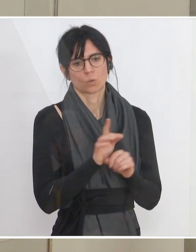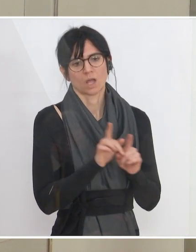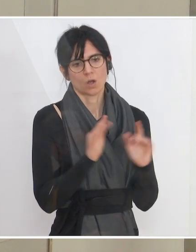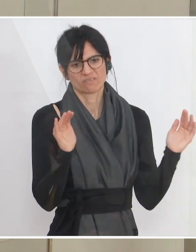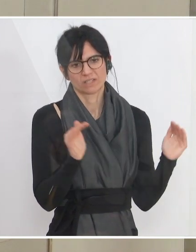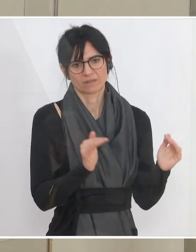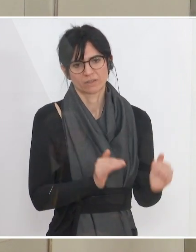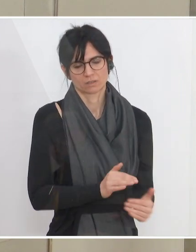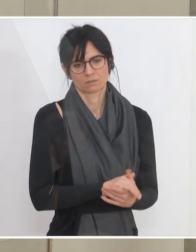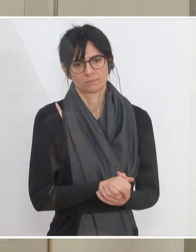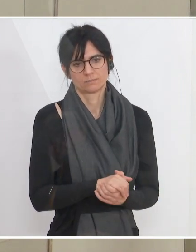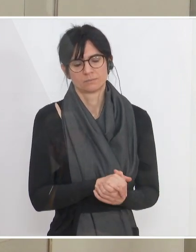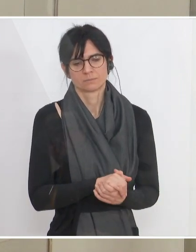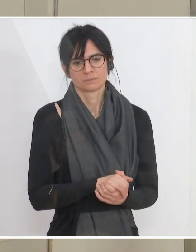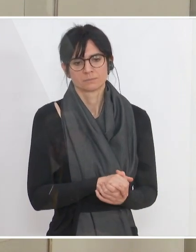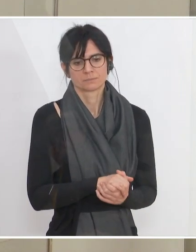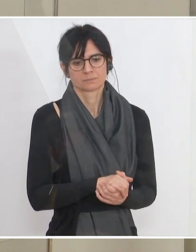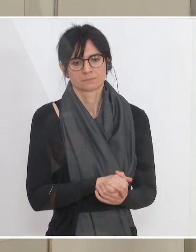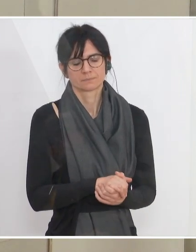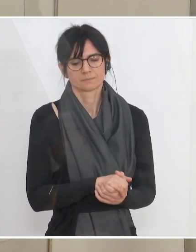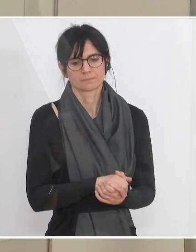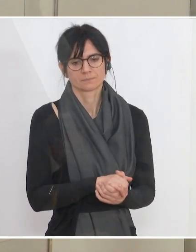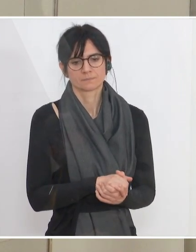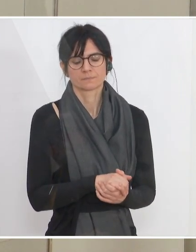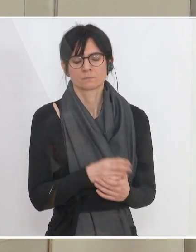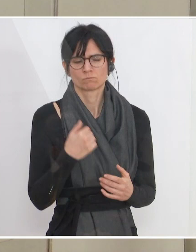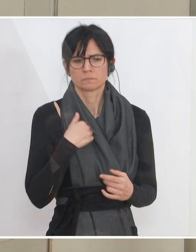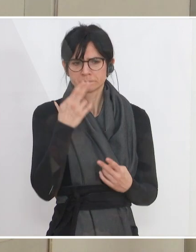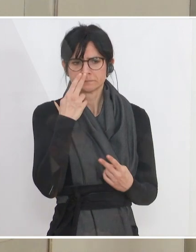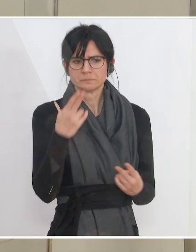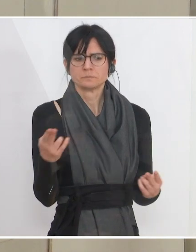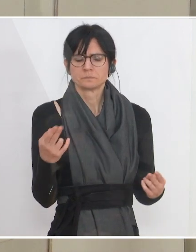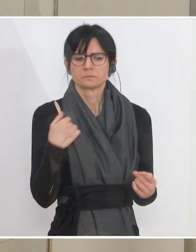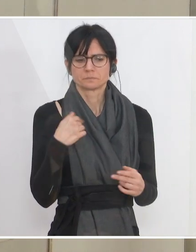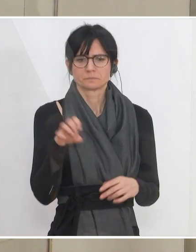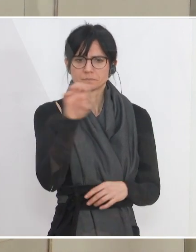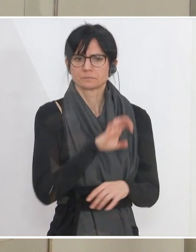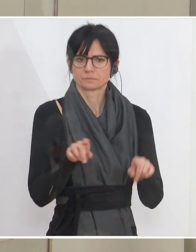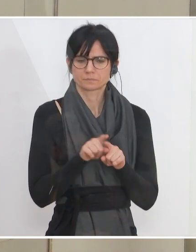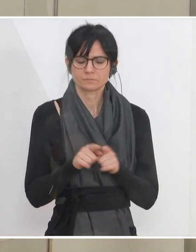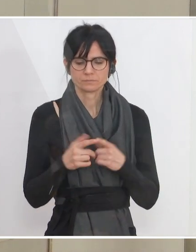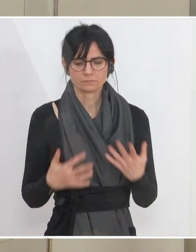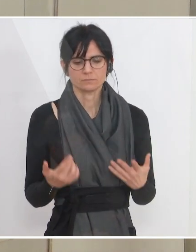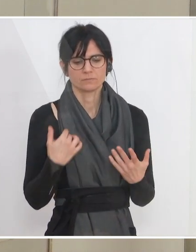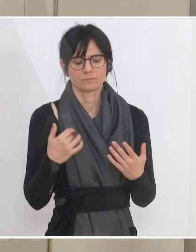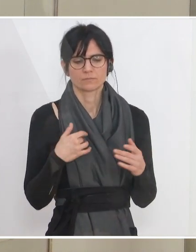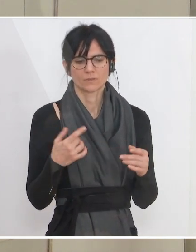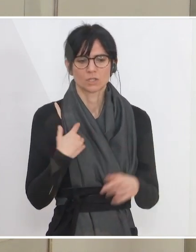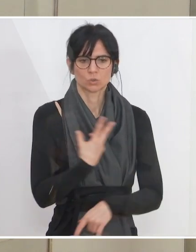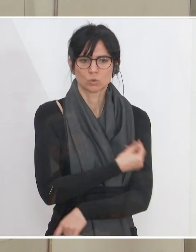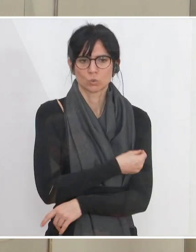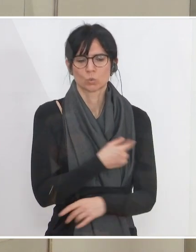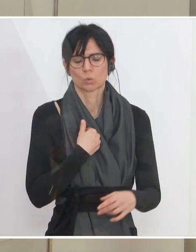Infektionsbereich gegeben hat. Und das erwarte ich eigentlich auch für Europa. Und wir sind ja relativ synchron bei den Impfungen